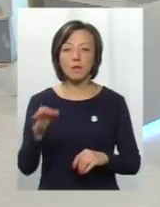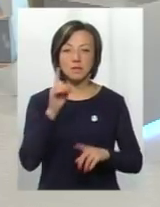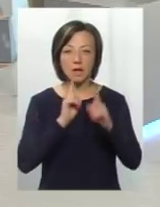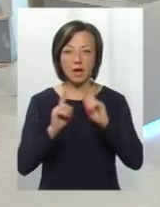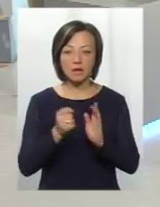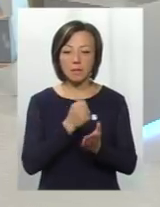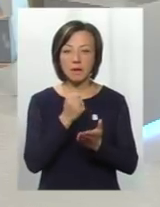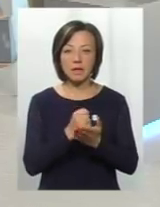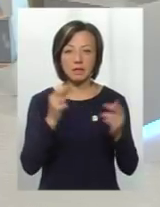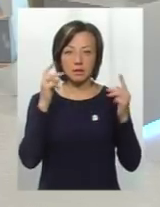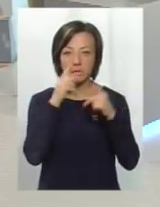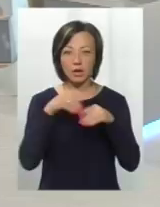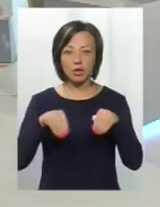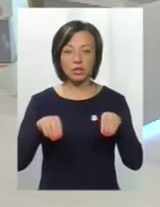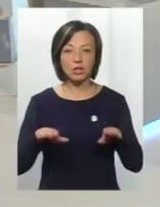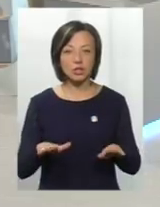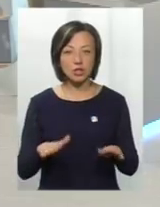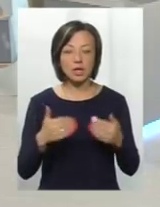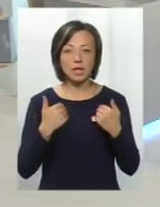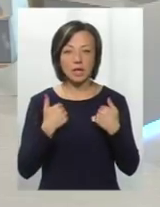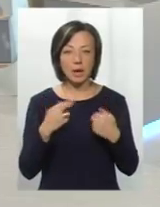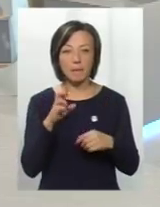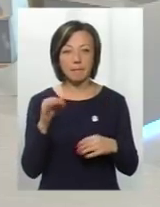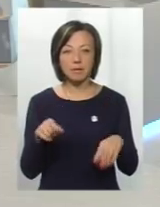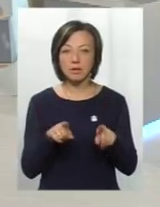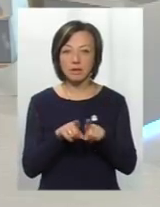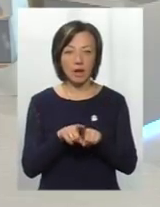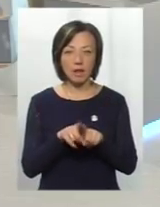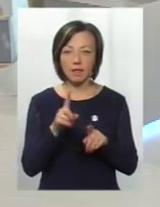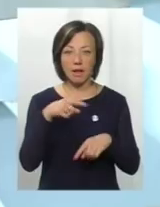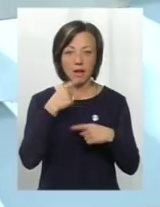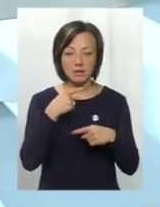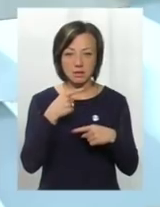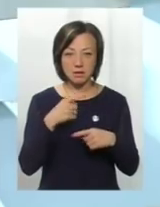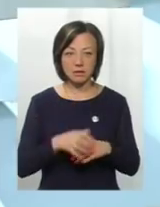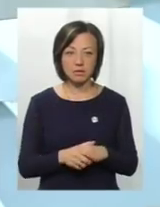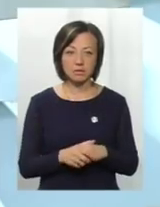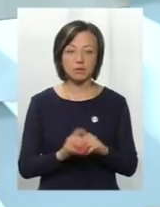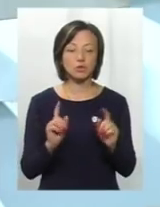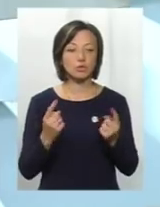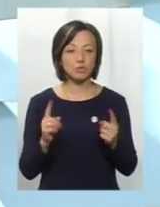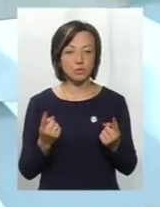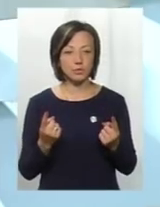прийняла неправильне рішення, я би так не ставила питання. Чому?